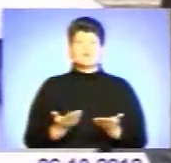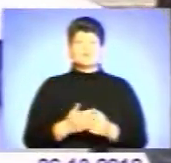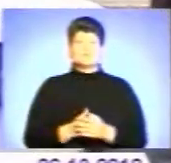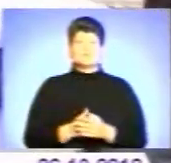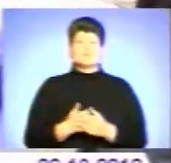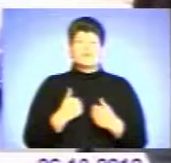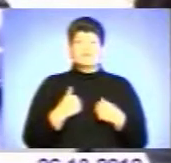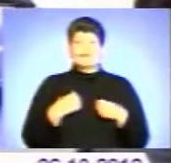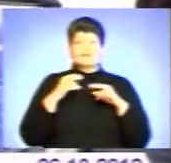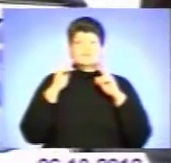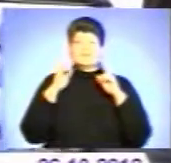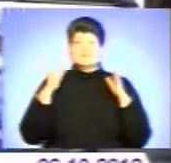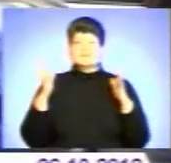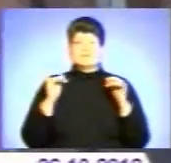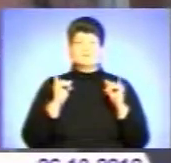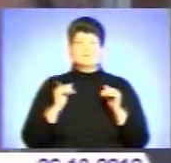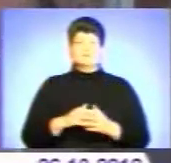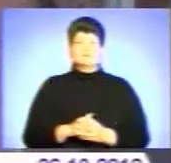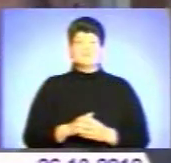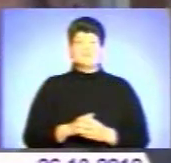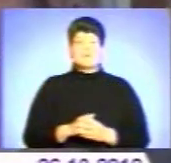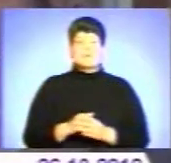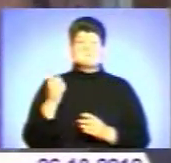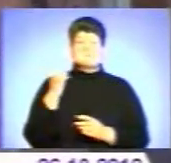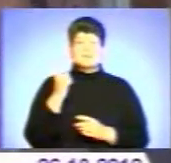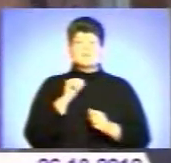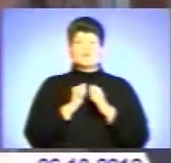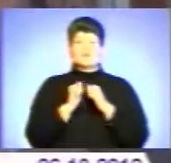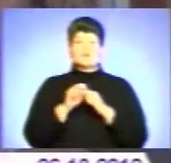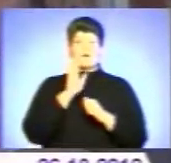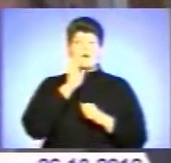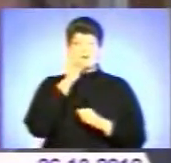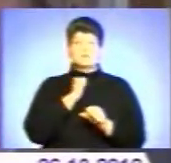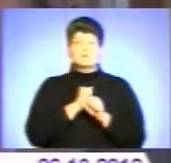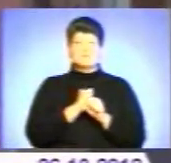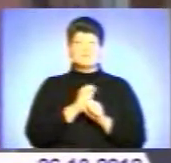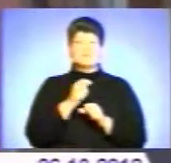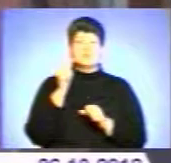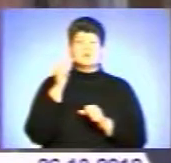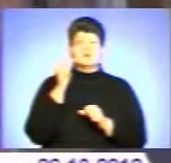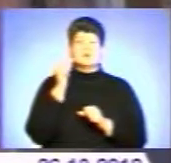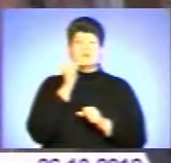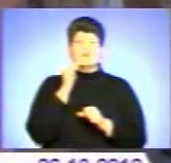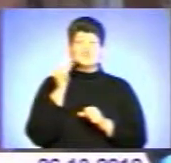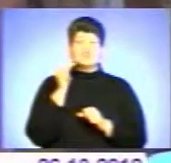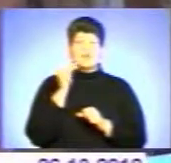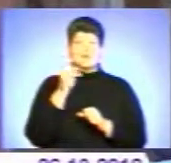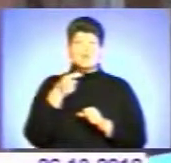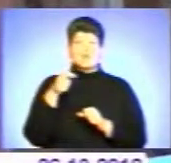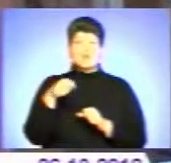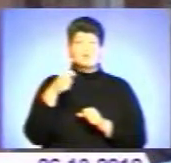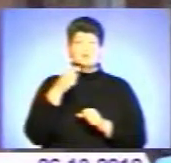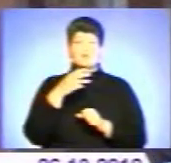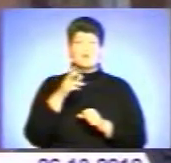Я не знаю, негативно. Перше, що я завжди кожного ранку беру чайну ложечку меду. І я